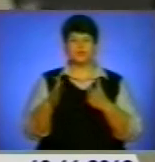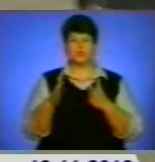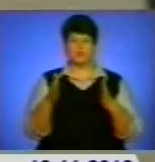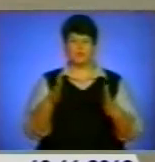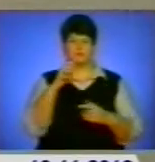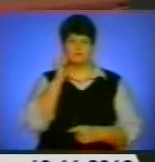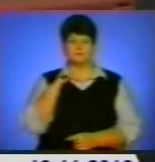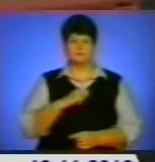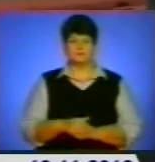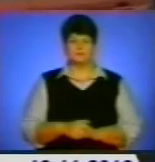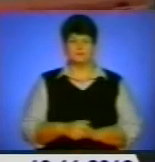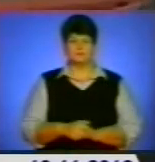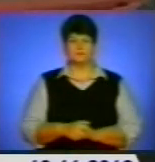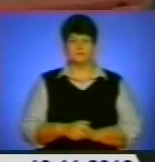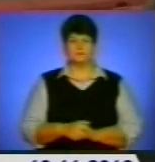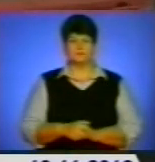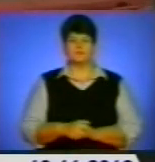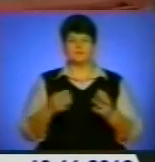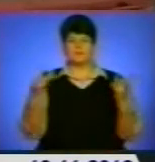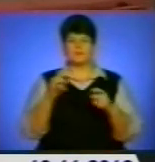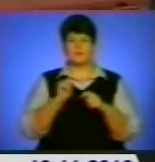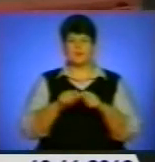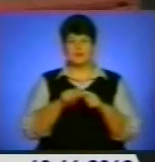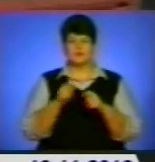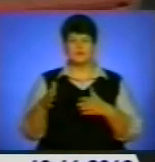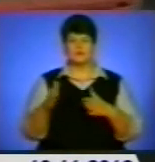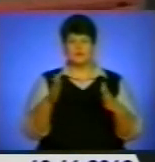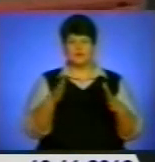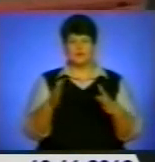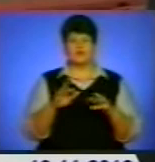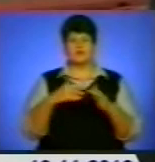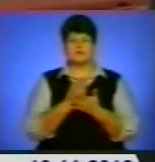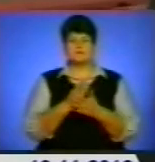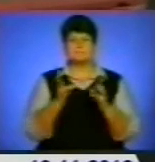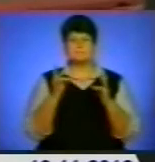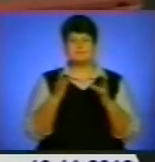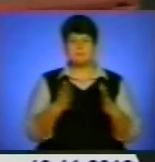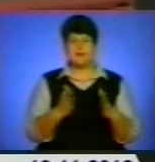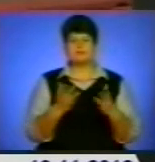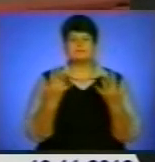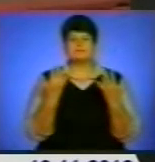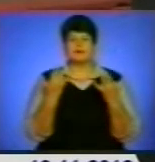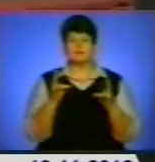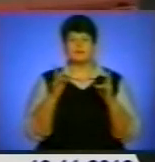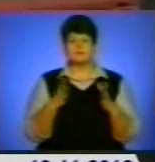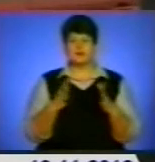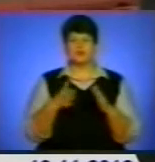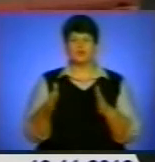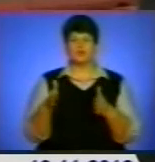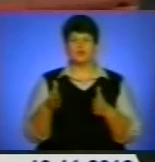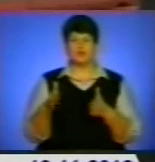Ціль автопробіга – проверити дорогу, качество, безпекільність дороги. Наскільки безпекільна дорога Київчоп.